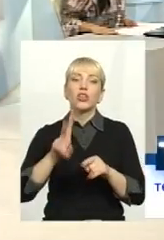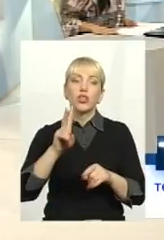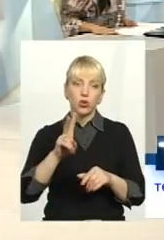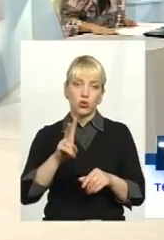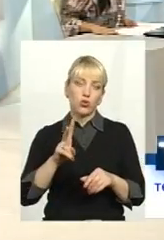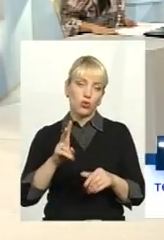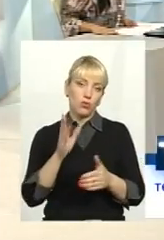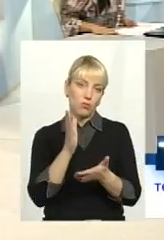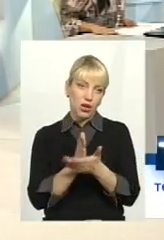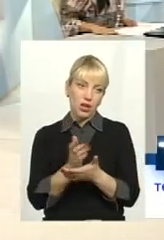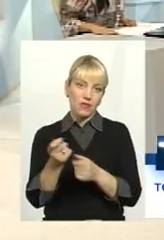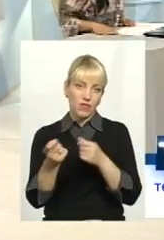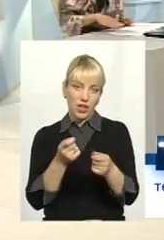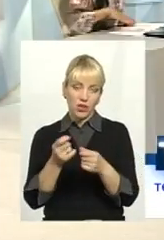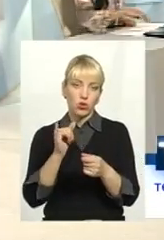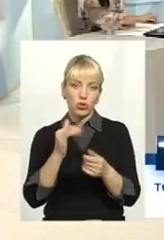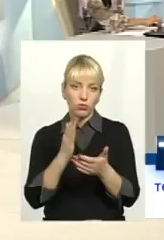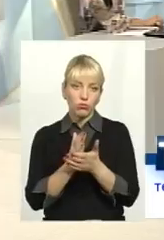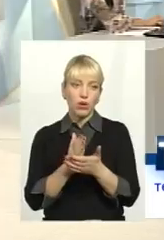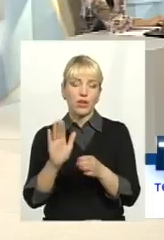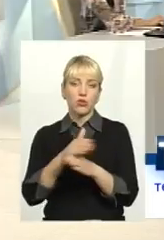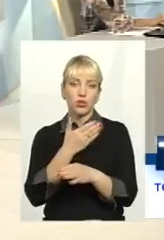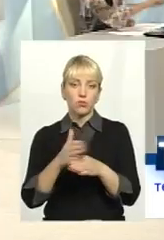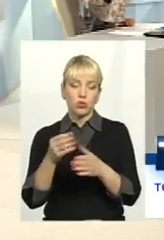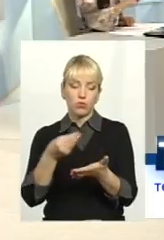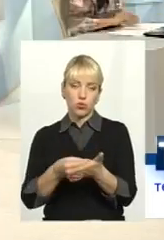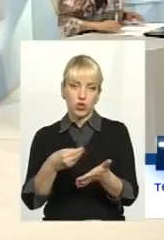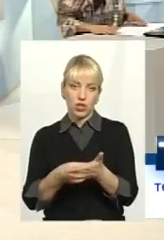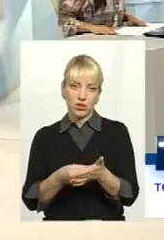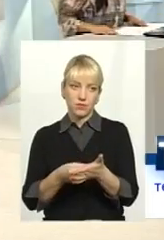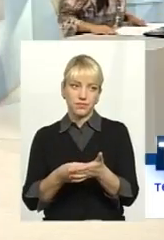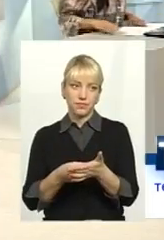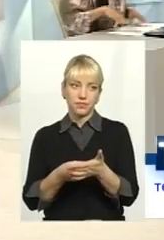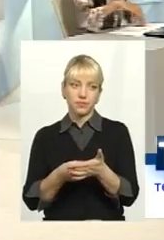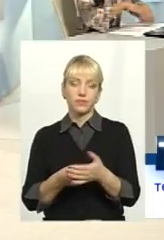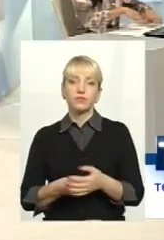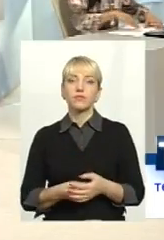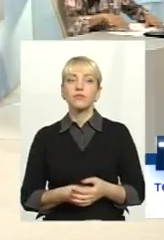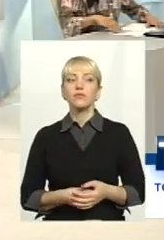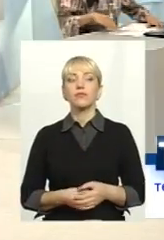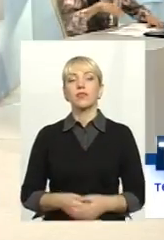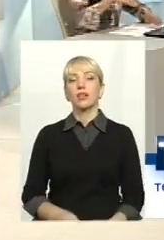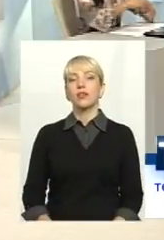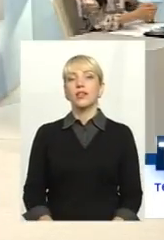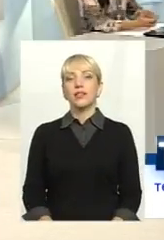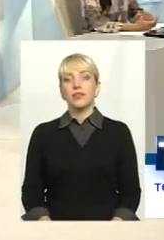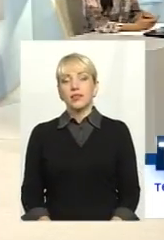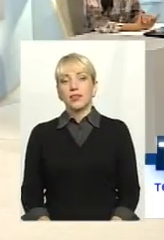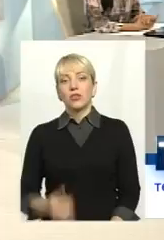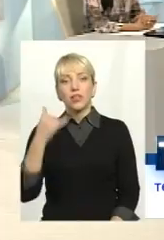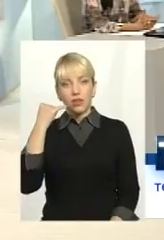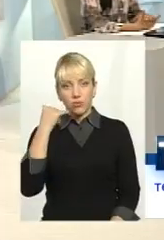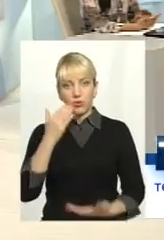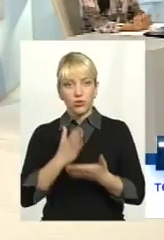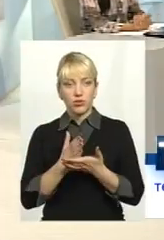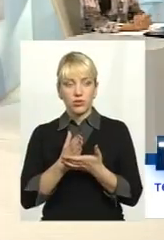чергового розподілу фінансового ресурсу під назвою «Бюджети тарифи». Дякую Олексію Юрійовичу за відповідь. 61-90-60, слухаємо до